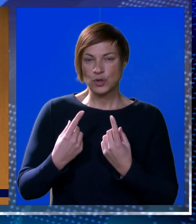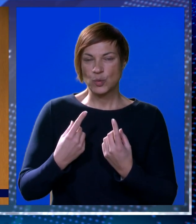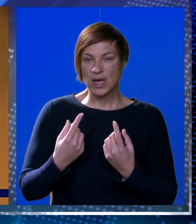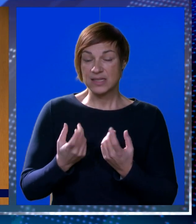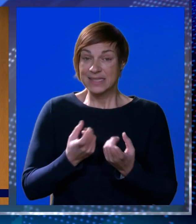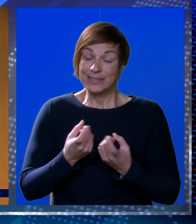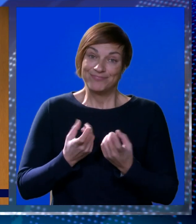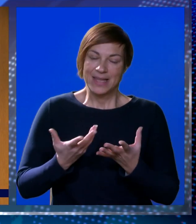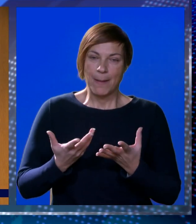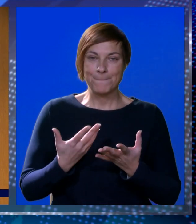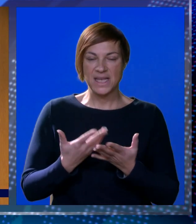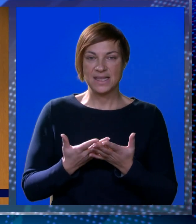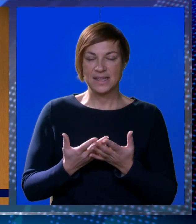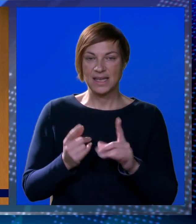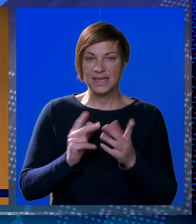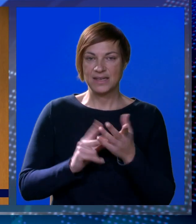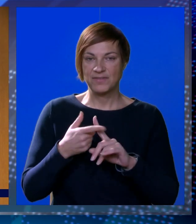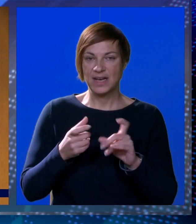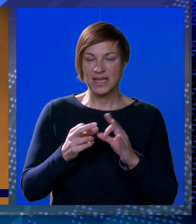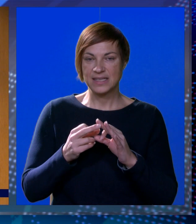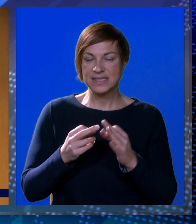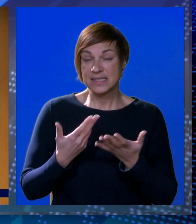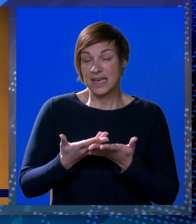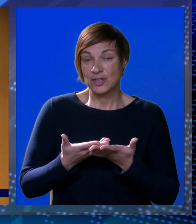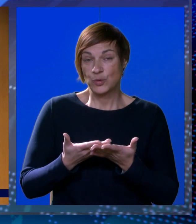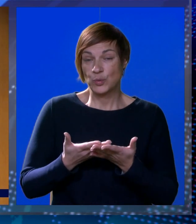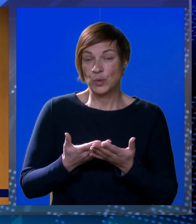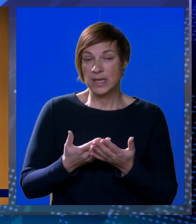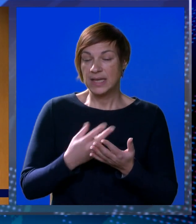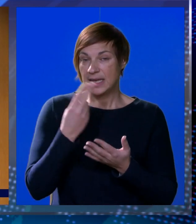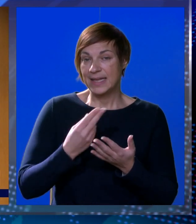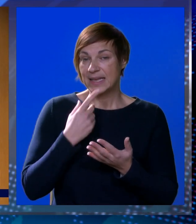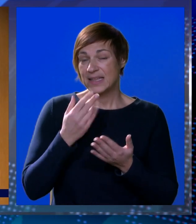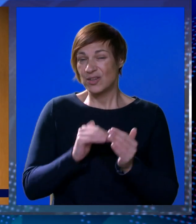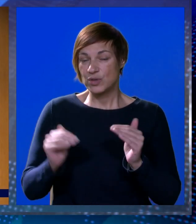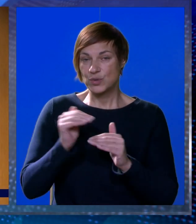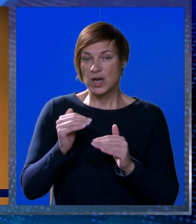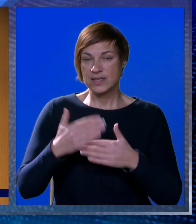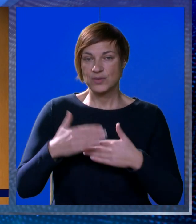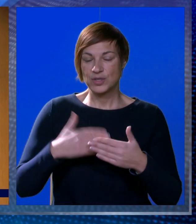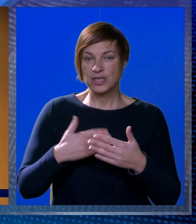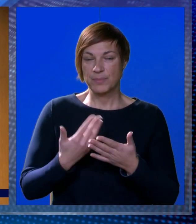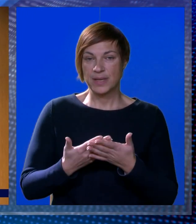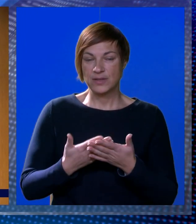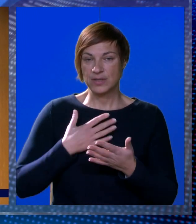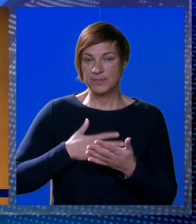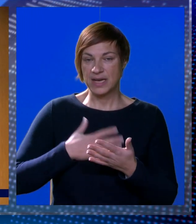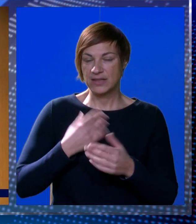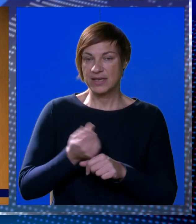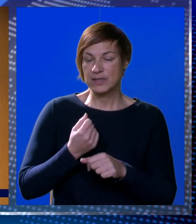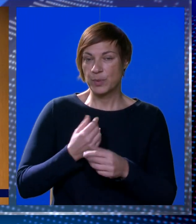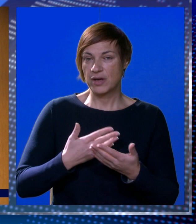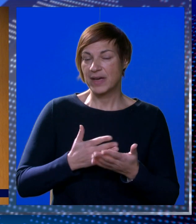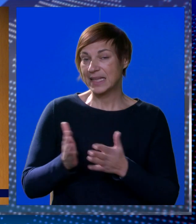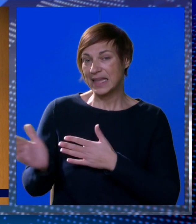napeta, imamo tako reći, inflacija nam je uvijek tu, energenti koji su naravno uvijek rastući, međutim, raduje nas oporavak